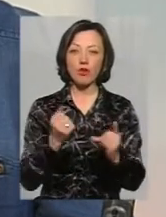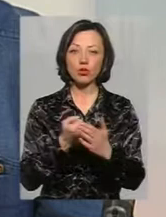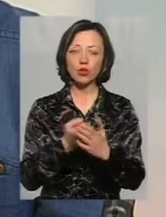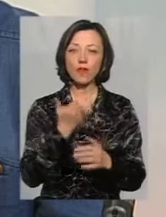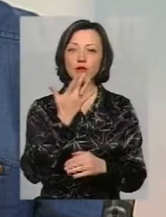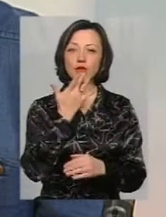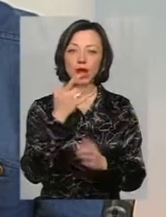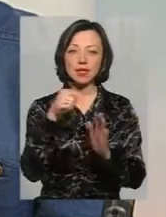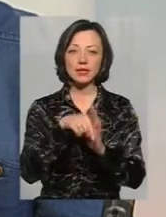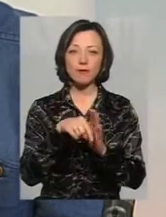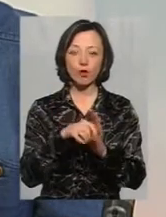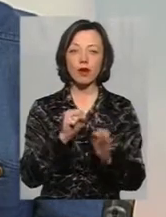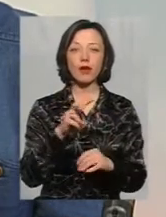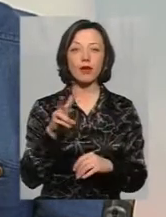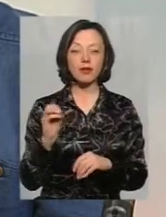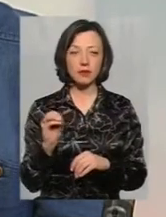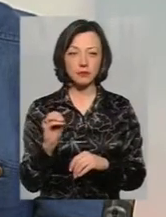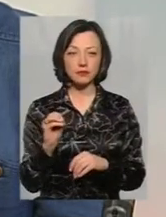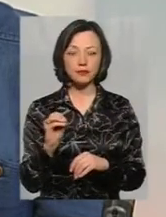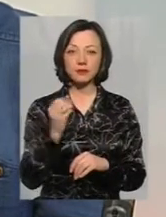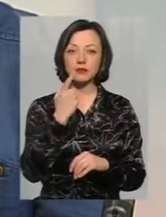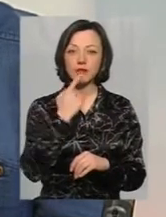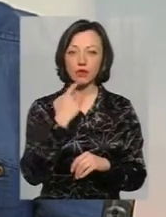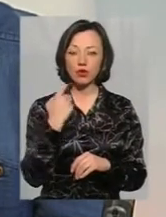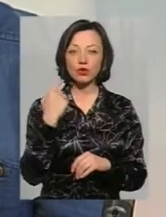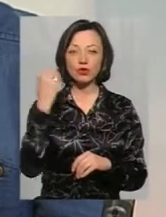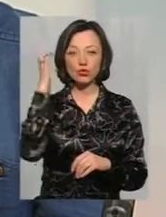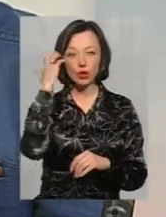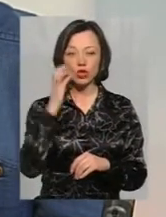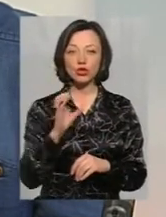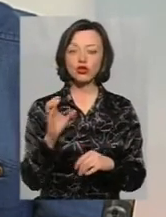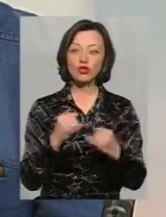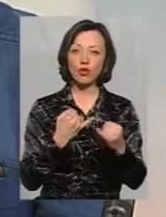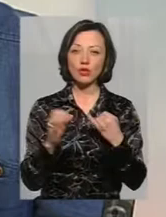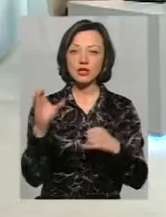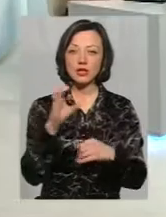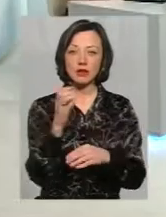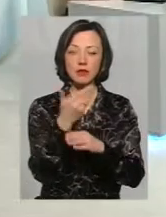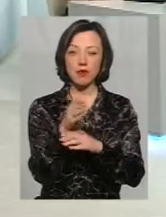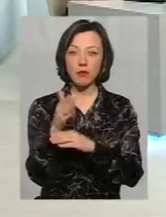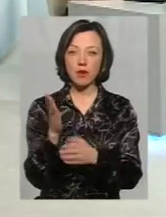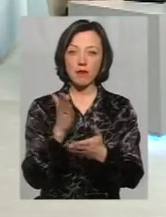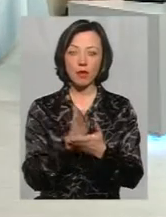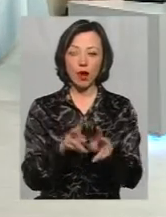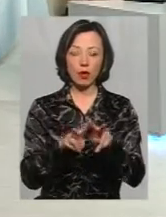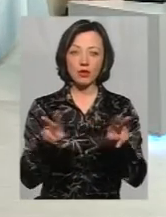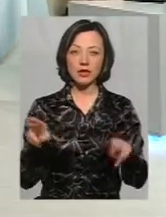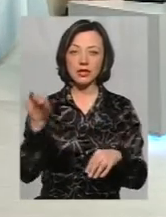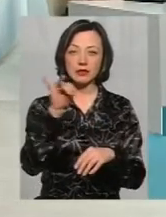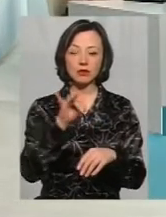символіки. Проте червоно-чорний і жовто-сині прапори мають однакову історичну